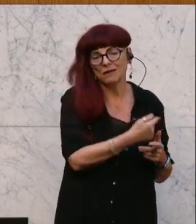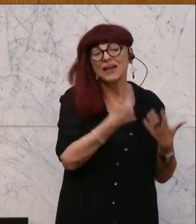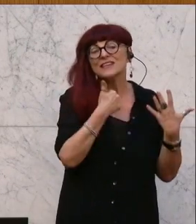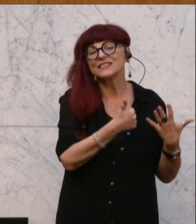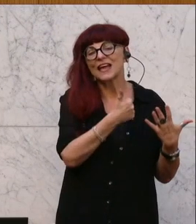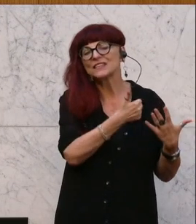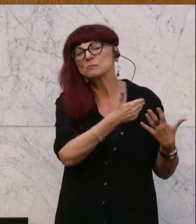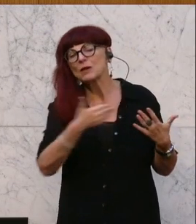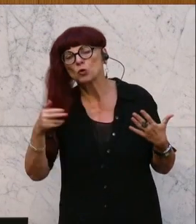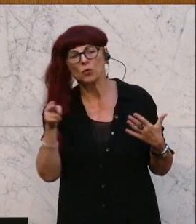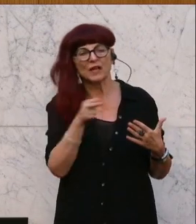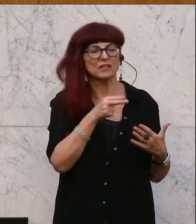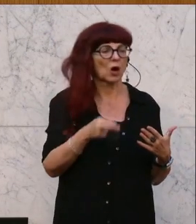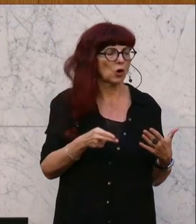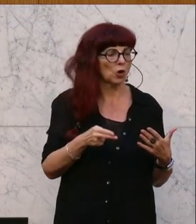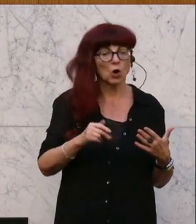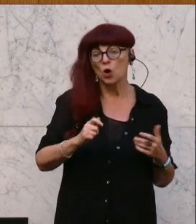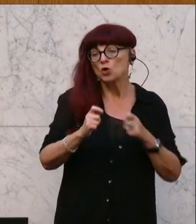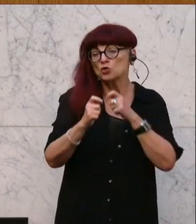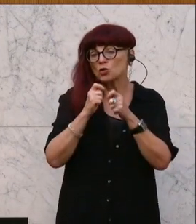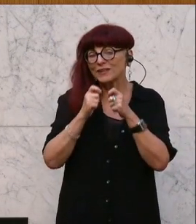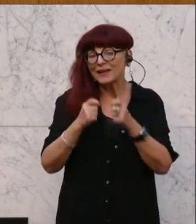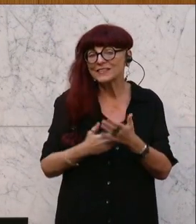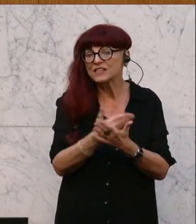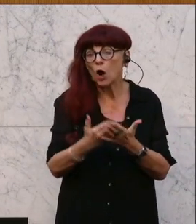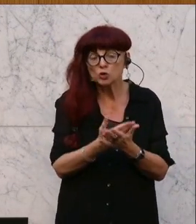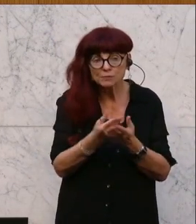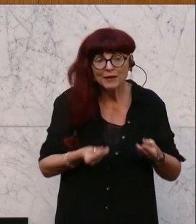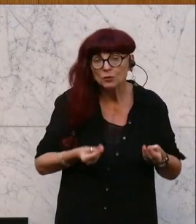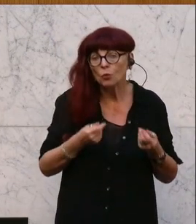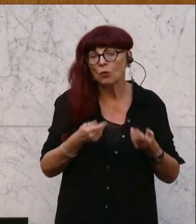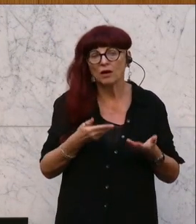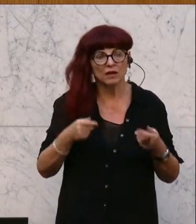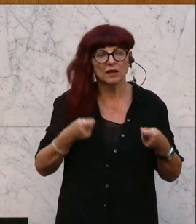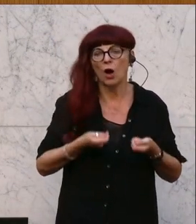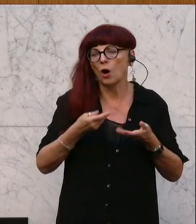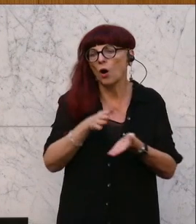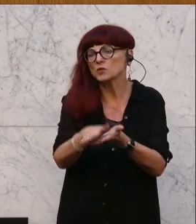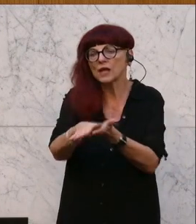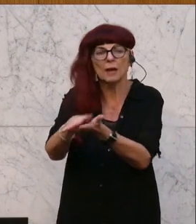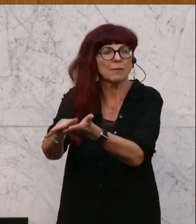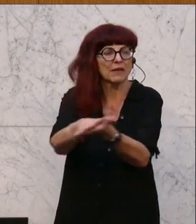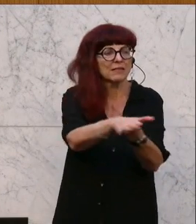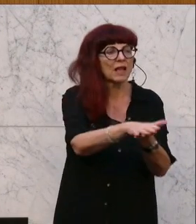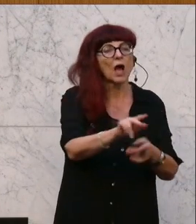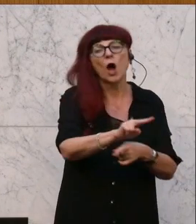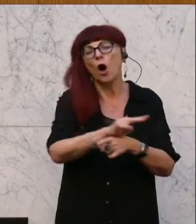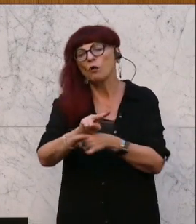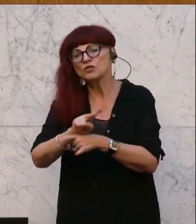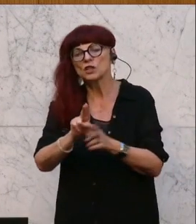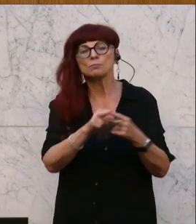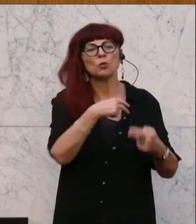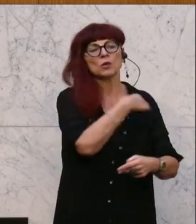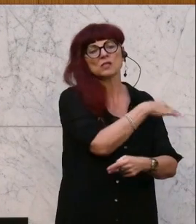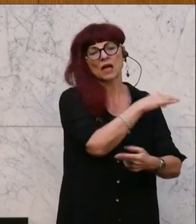wurden hier für Journalistenausbildung ausgegeben oder werden ausgegeben in Zukunft unter Aufsicht des Bundeskanzleramtes.